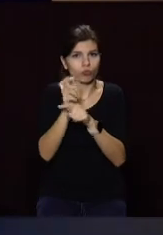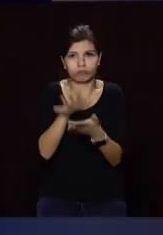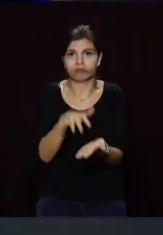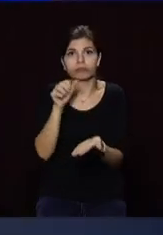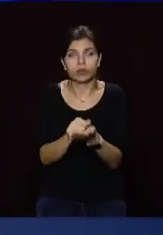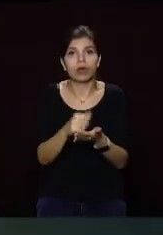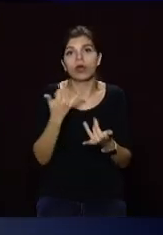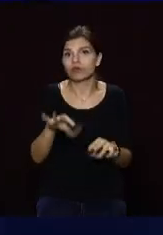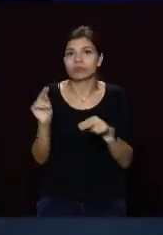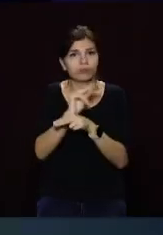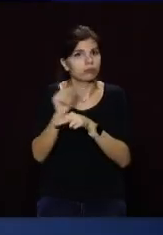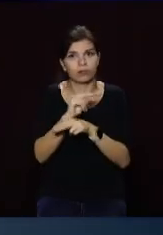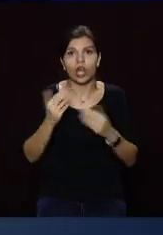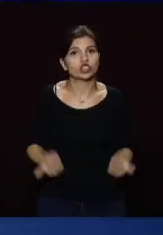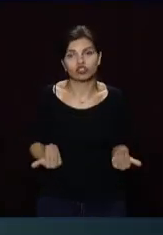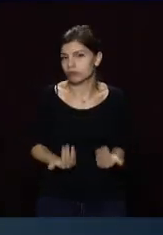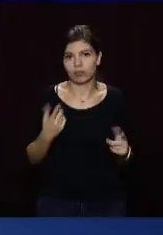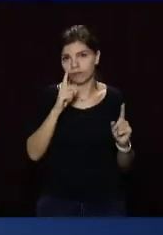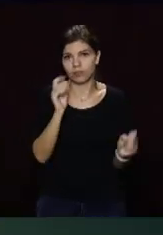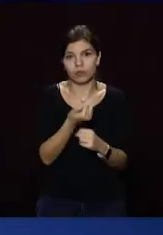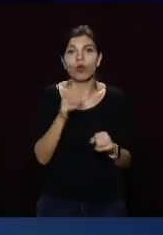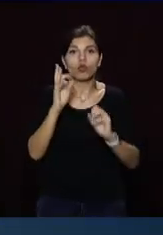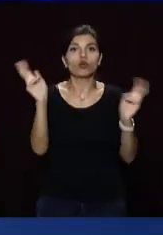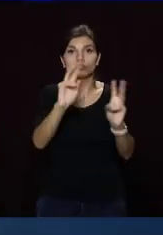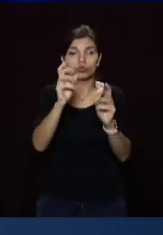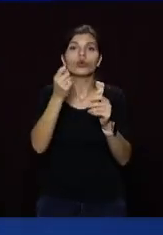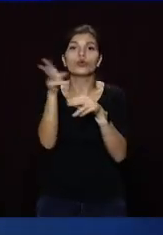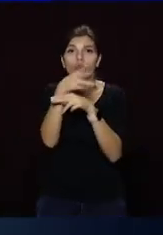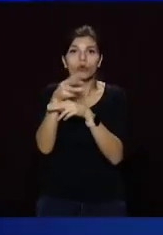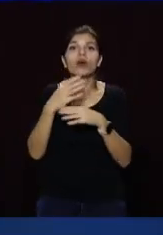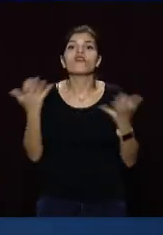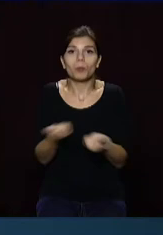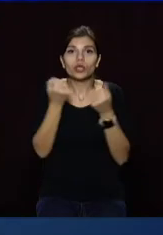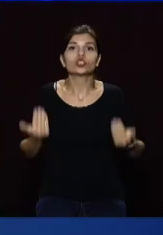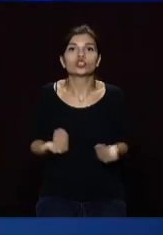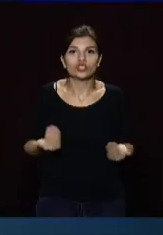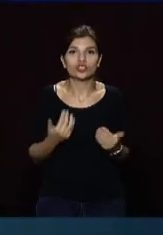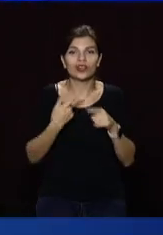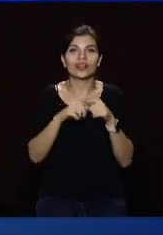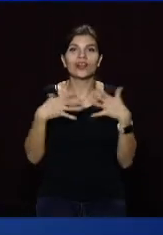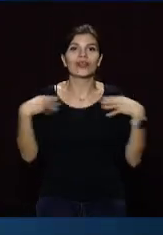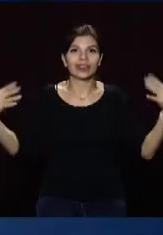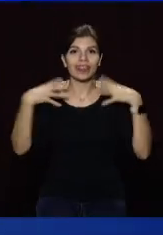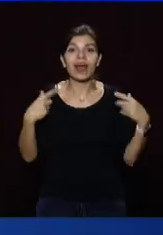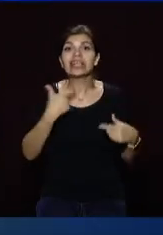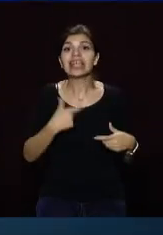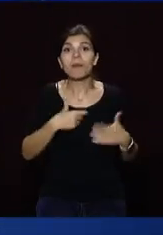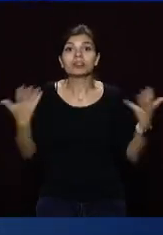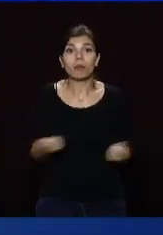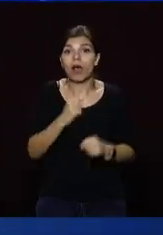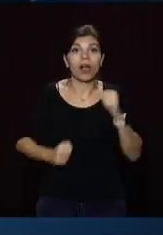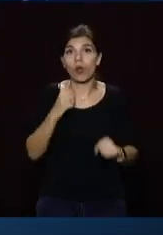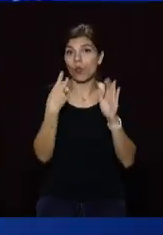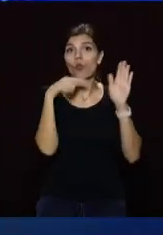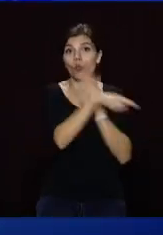і наразі непридатна для проживання. Але вогнеборців рятували пухнастика, якого господарі забули, рятуючись з охопленого